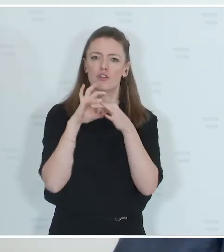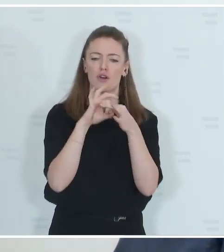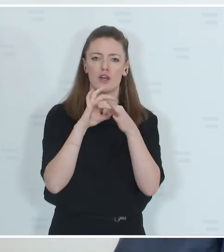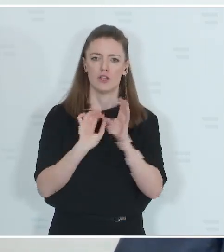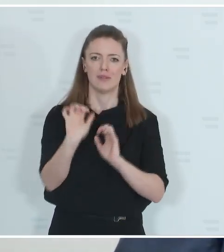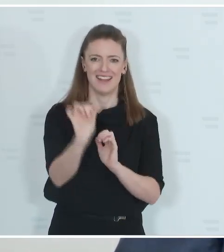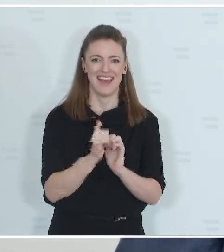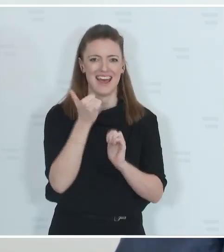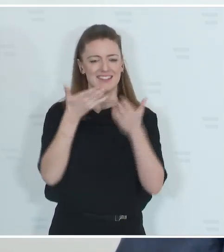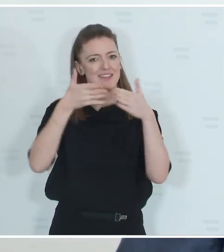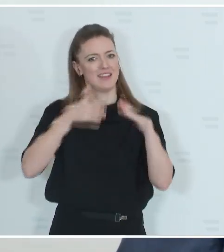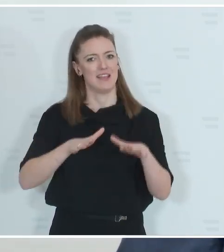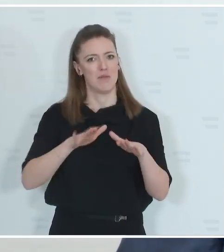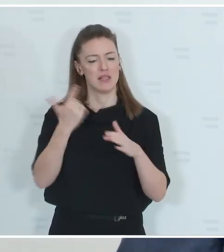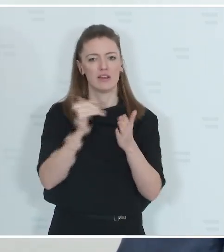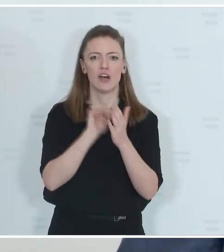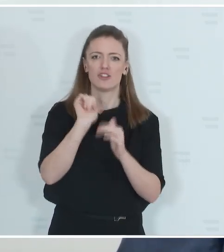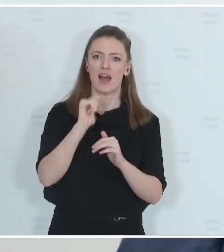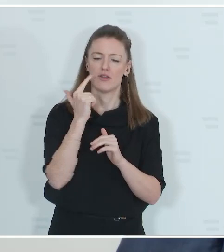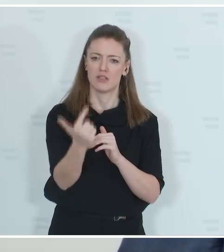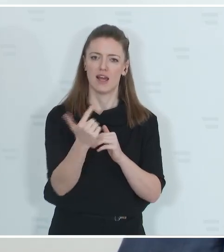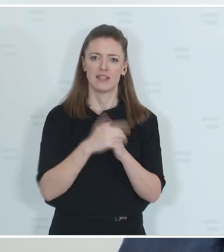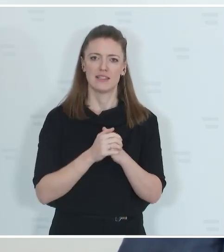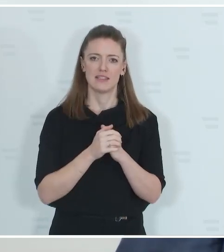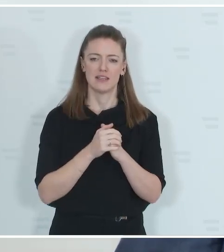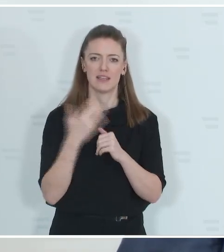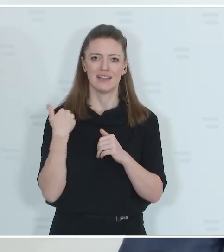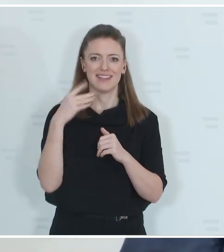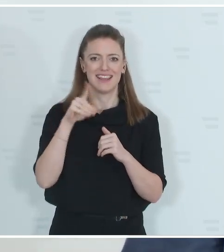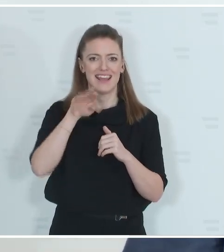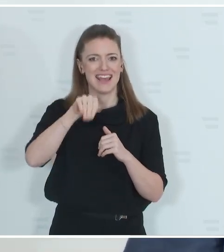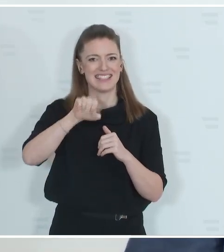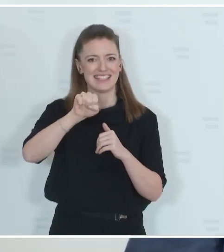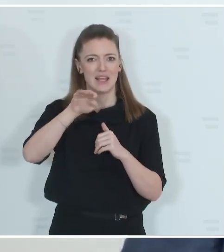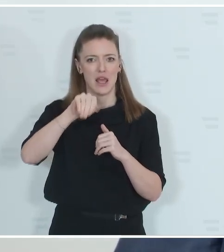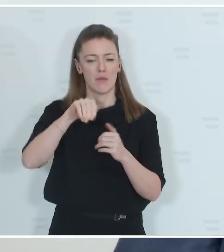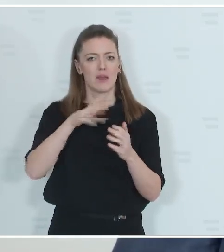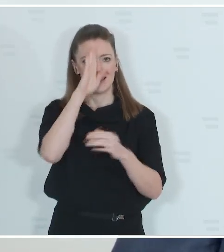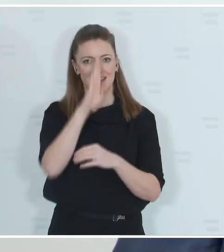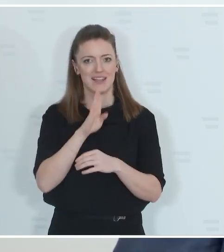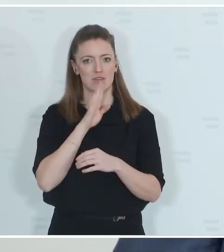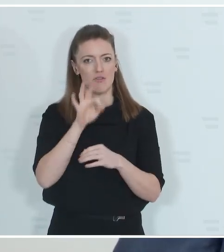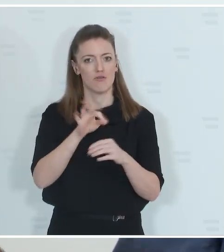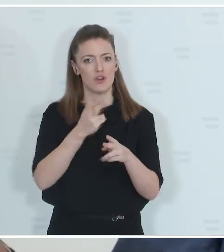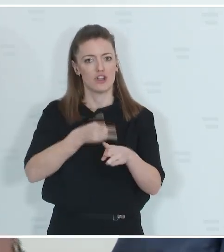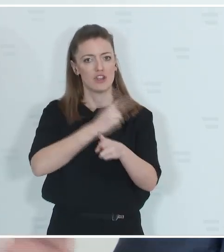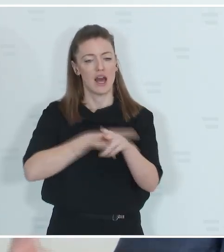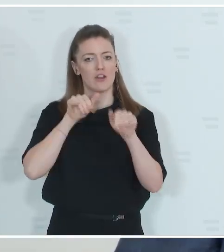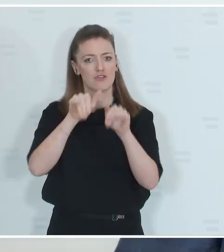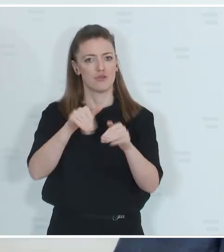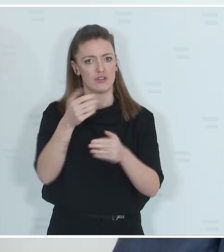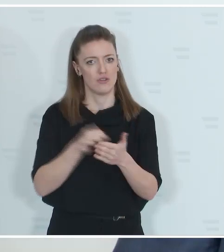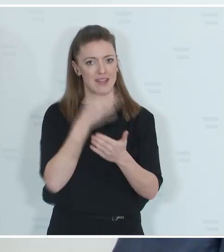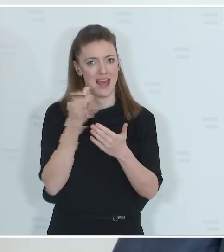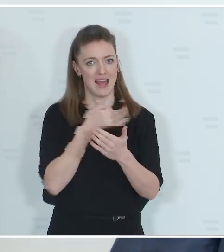1. Dezember 2021 DSN gegründet, Direktion für Staatsschutz und Nachrichtendienst, die jetzt